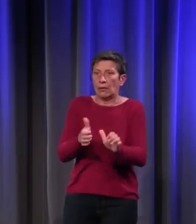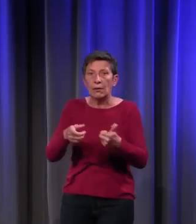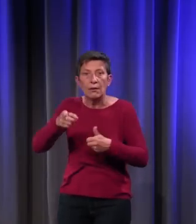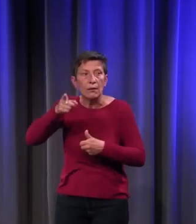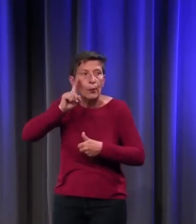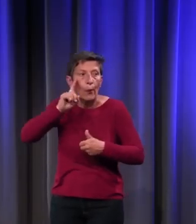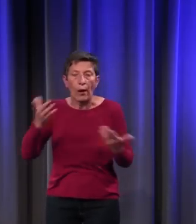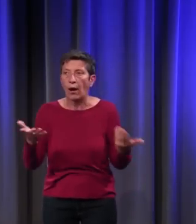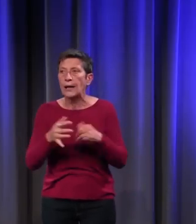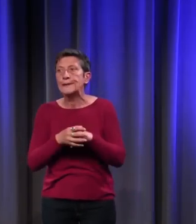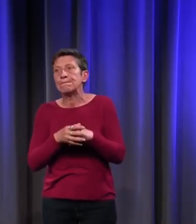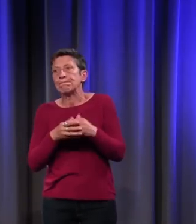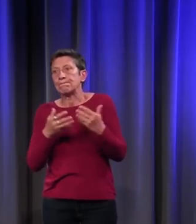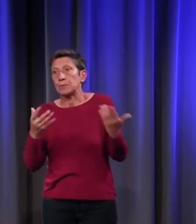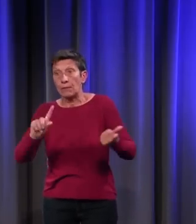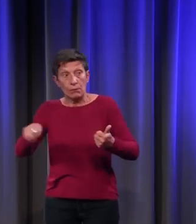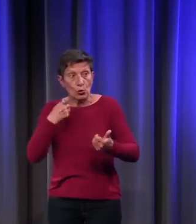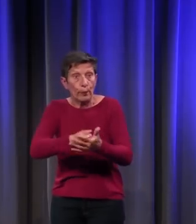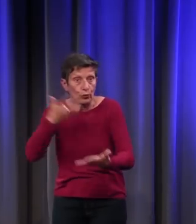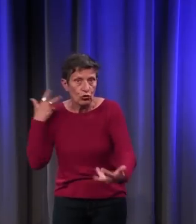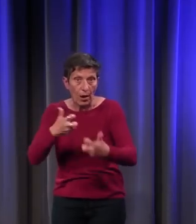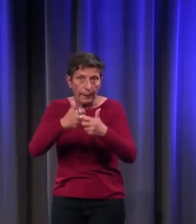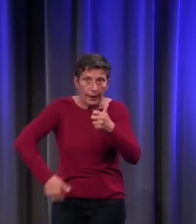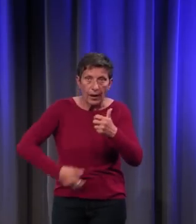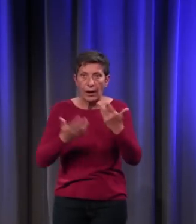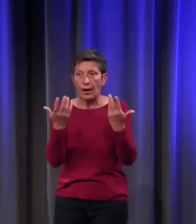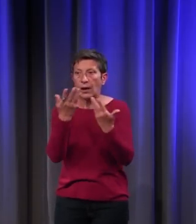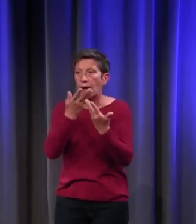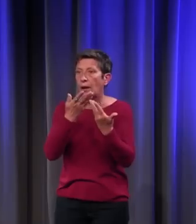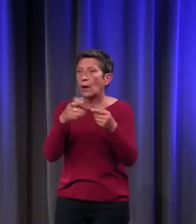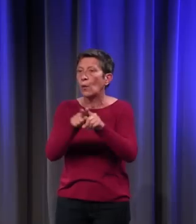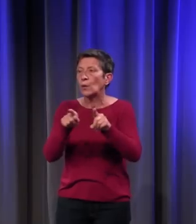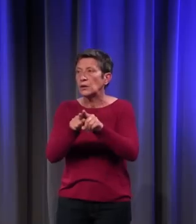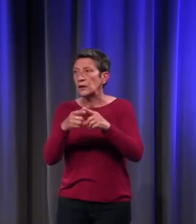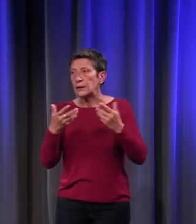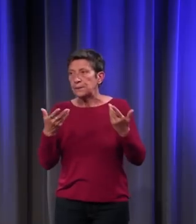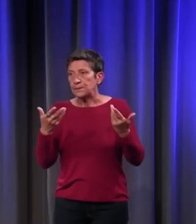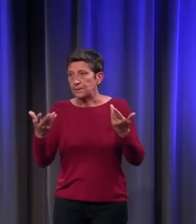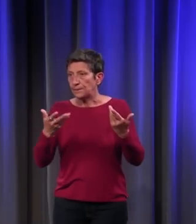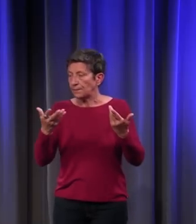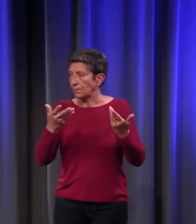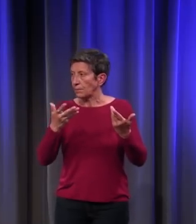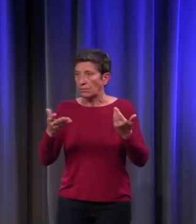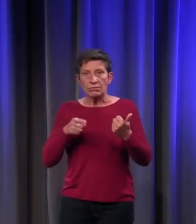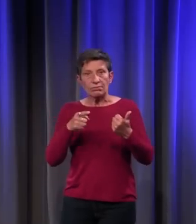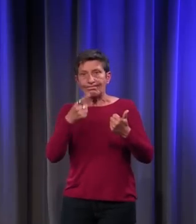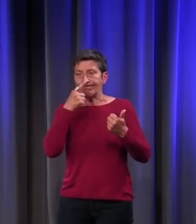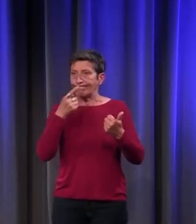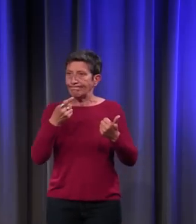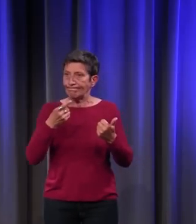que, d'abord, ça coûte beaucoup plus cher, et ensuite, ça semble déloyal.